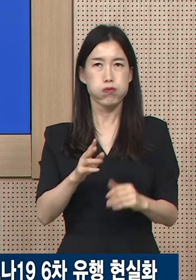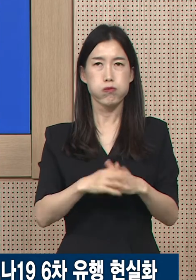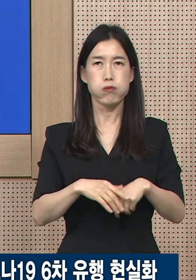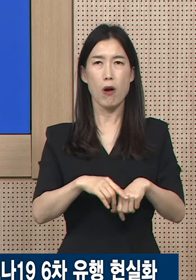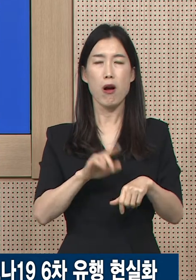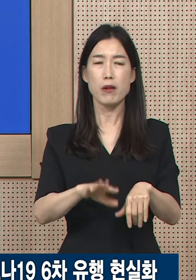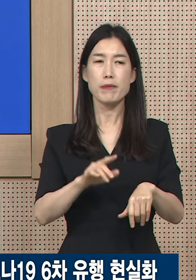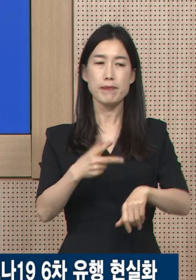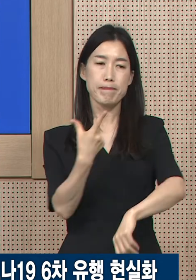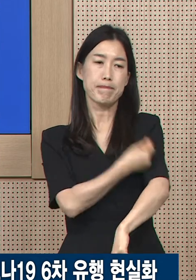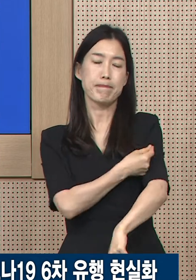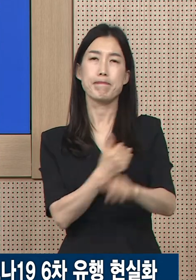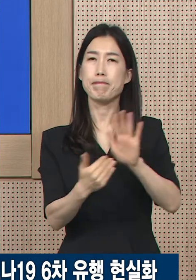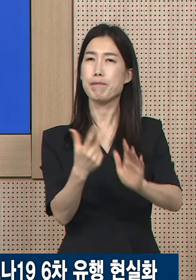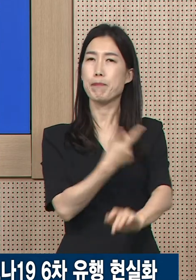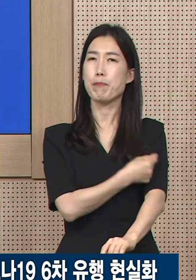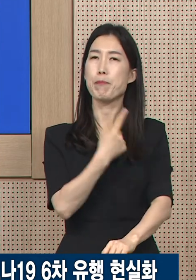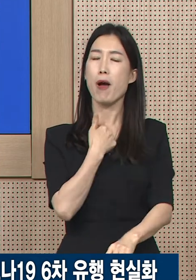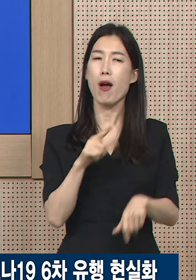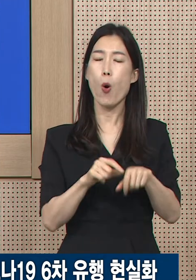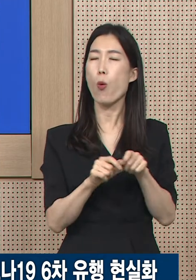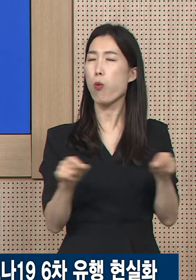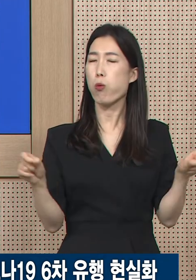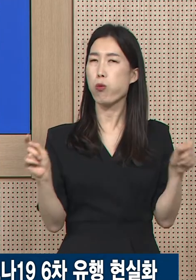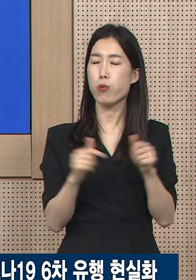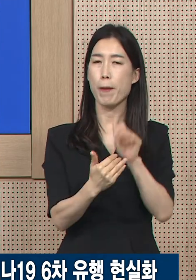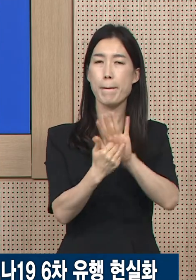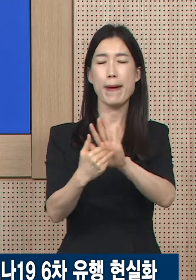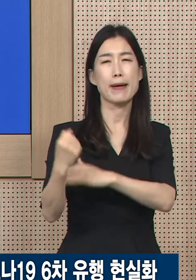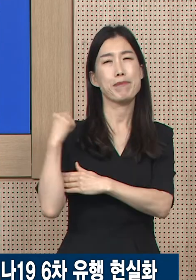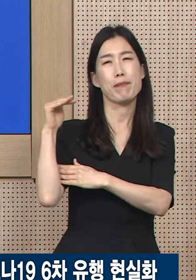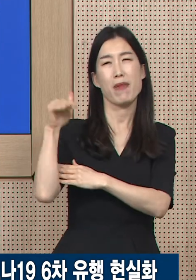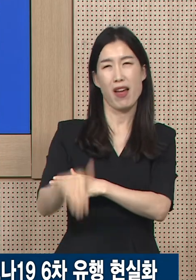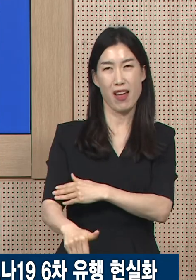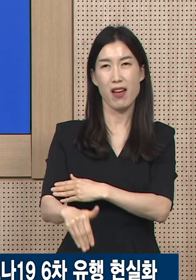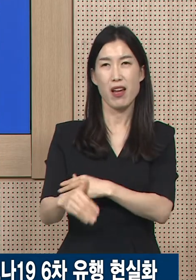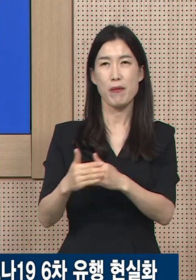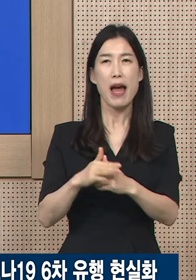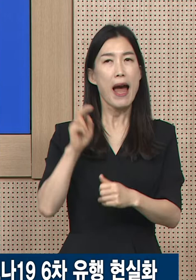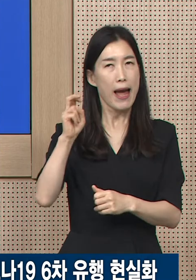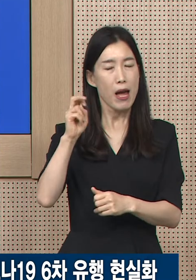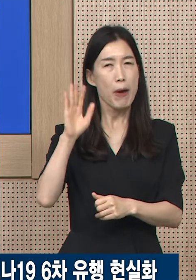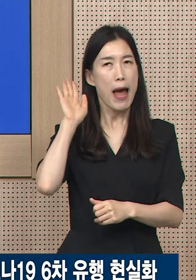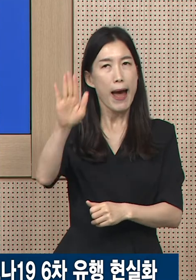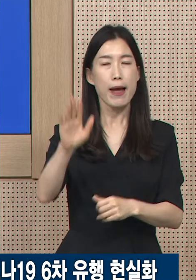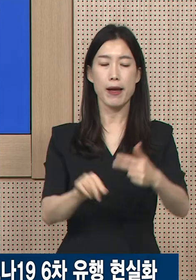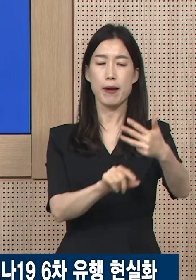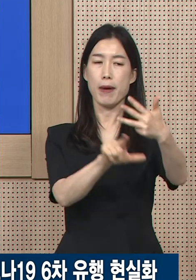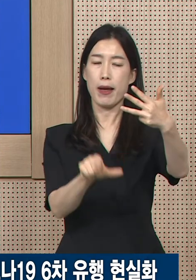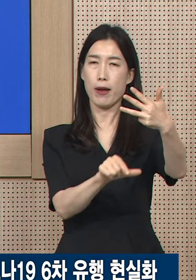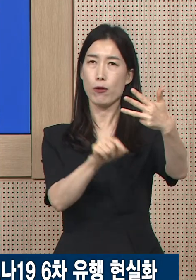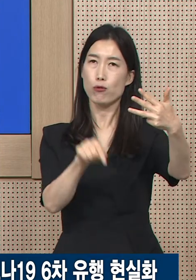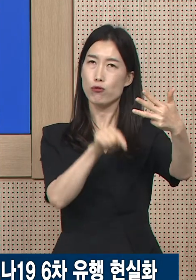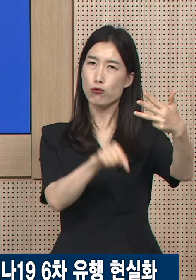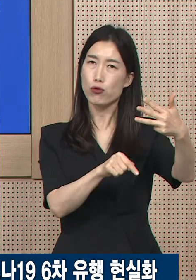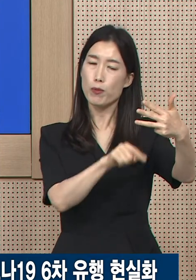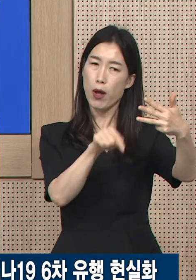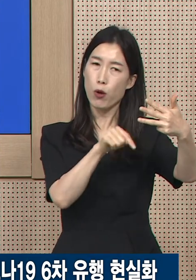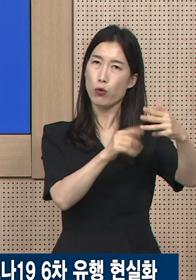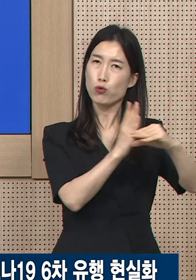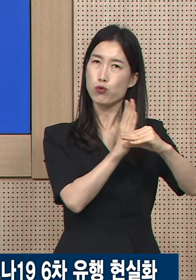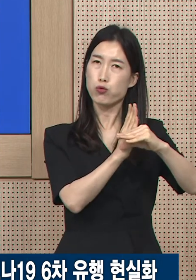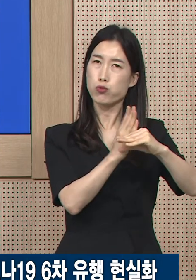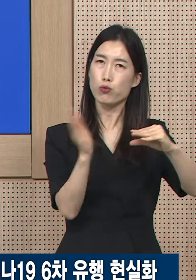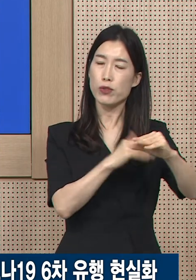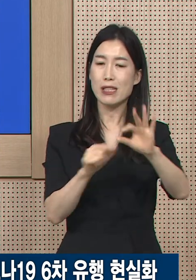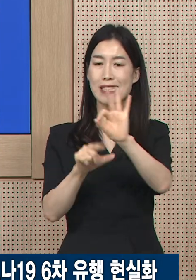예방접종 면역이 감소하면서 8월 중순부터 10월 중순에 전국 1일 확진자 수가 최대 20만 명까지 이룰